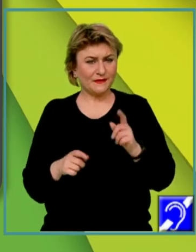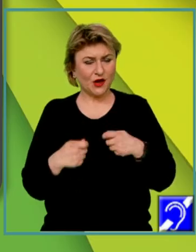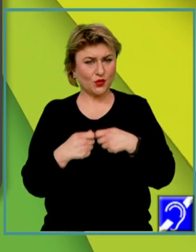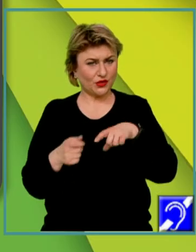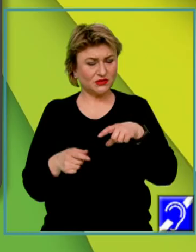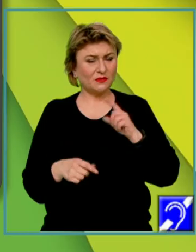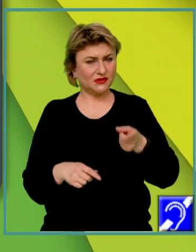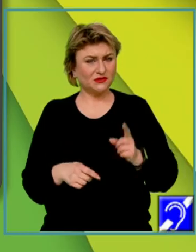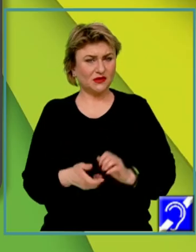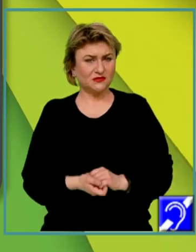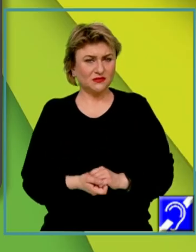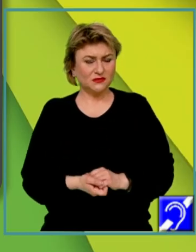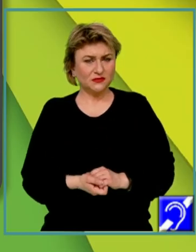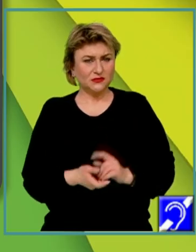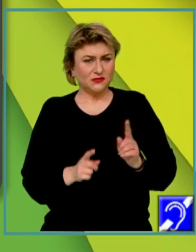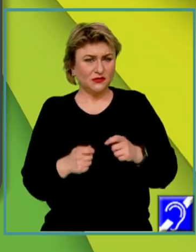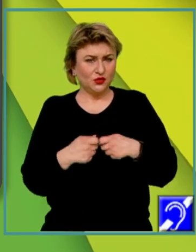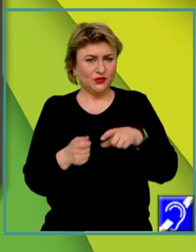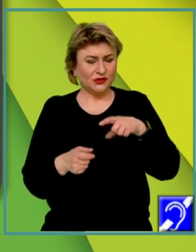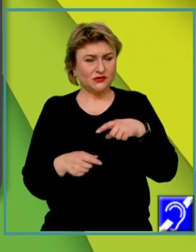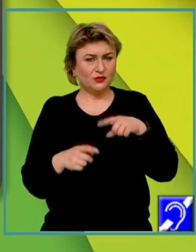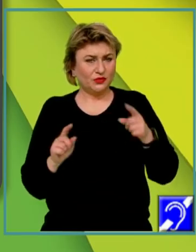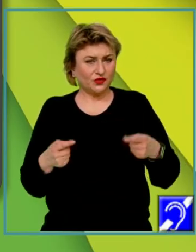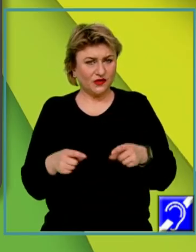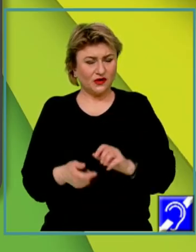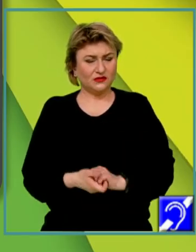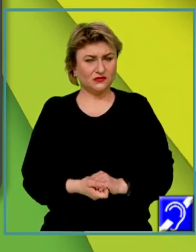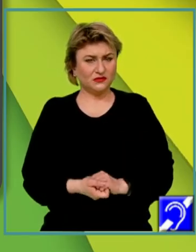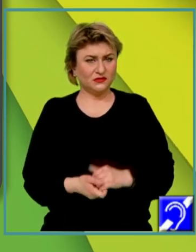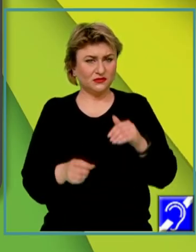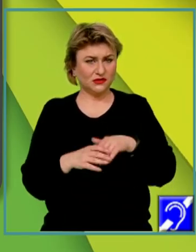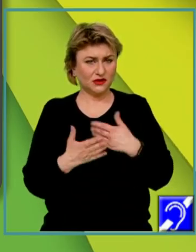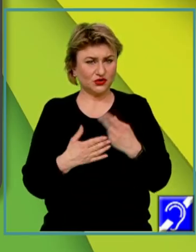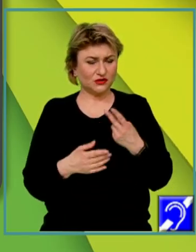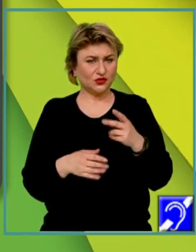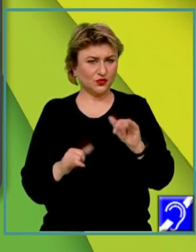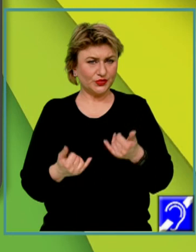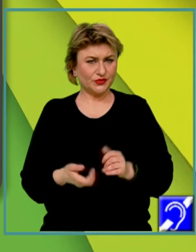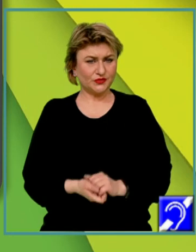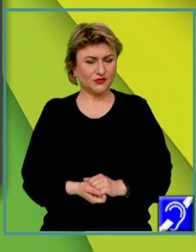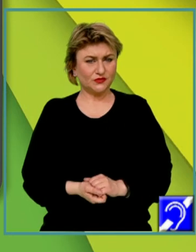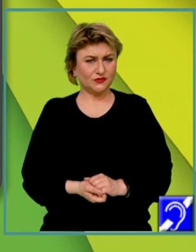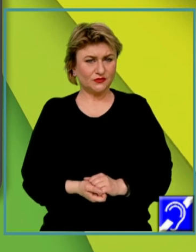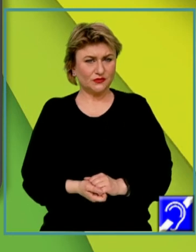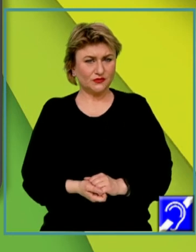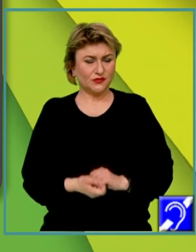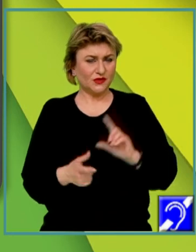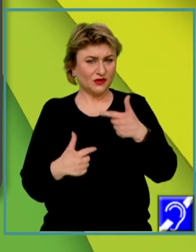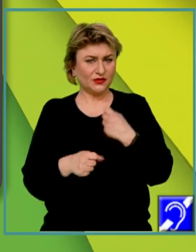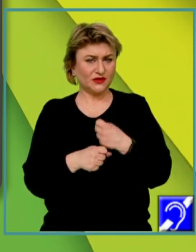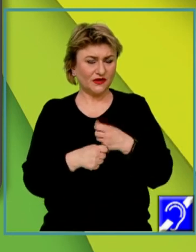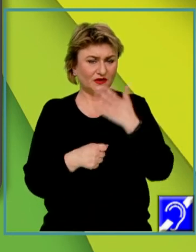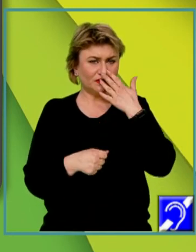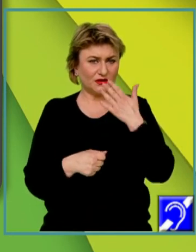este amenințat, dacă grupul este provocat, în aceste două situații, grupul trebuie să facă